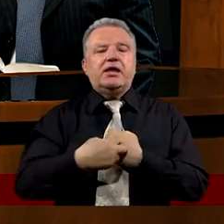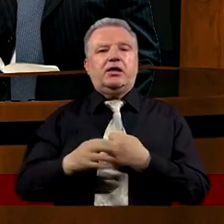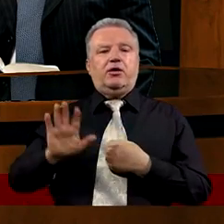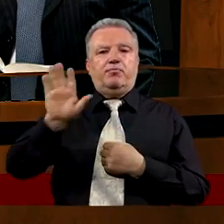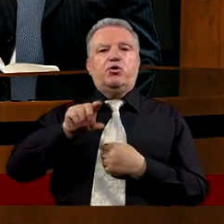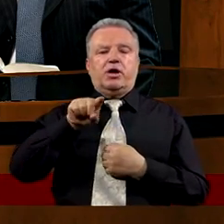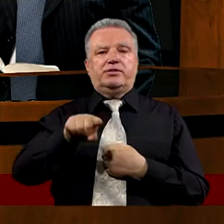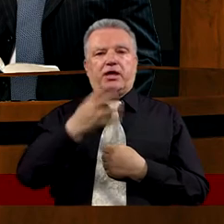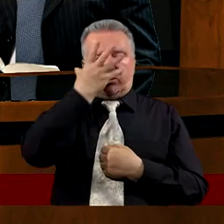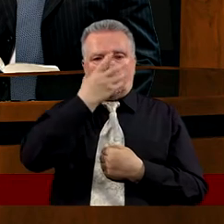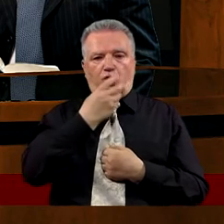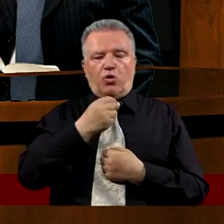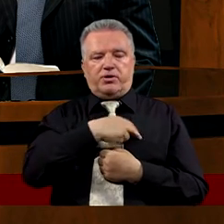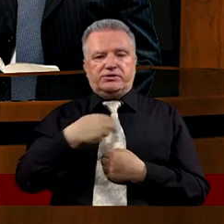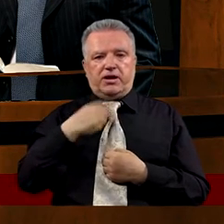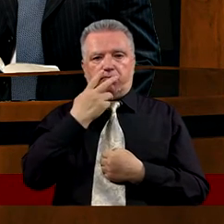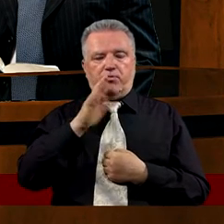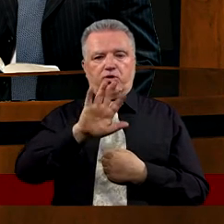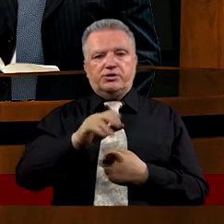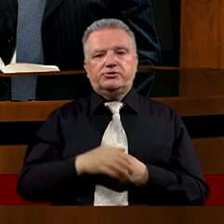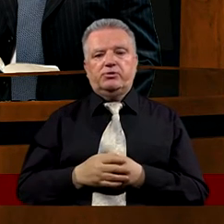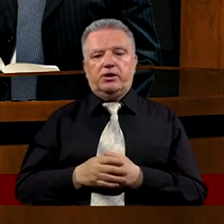Taki obraz nam ilustruje?